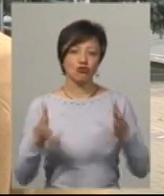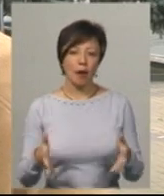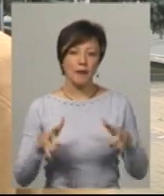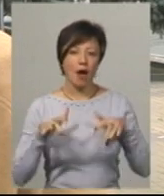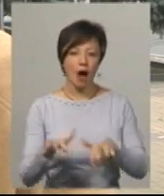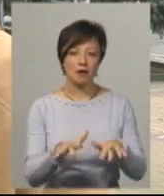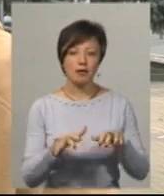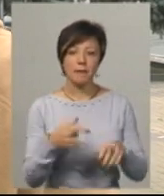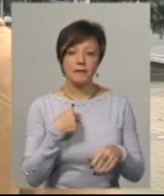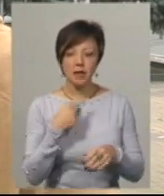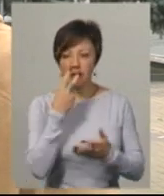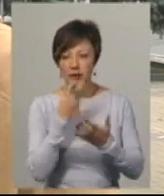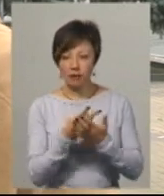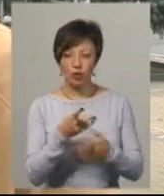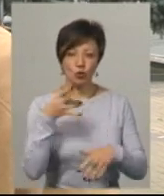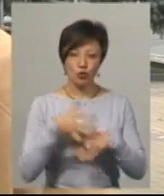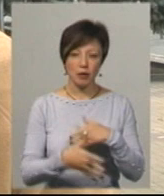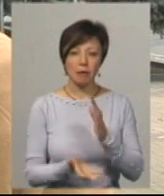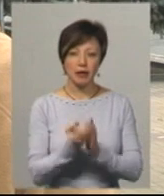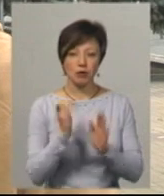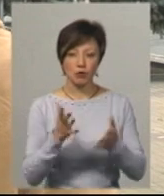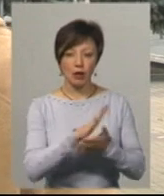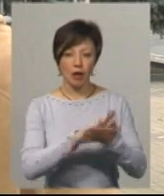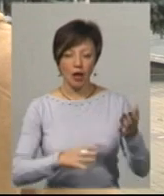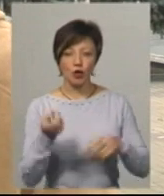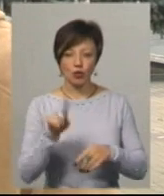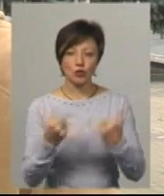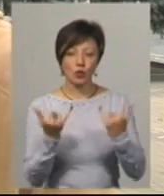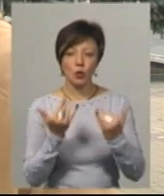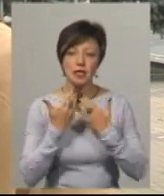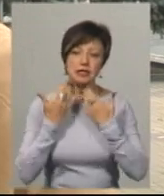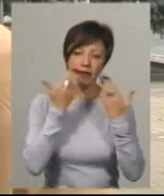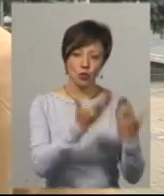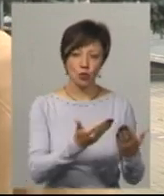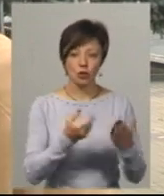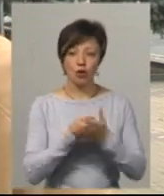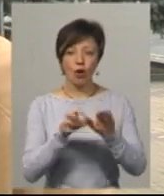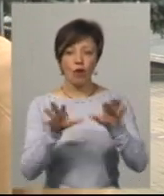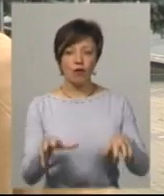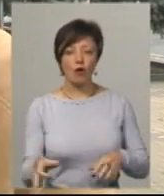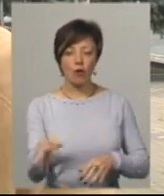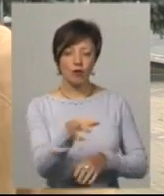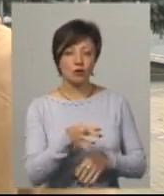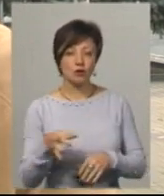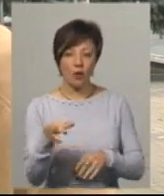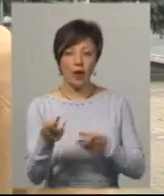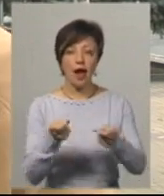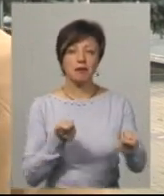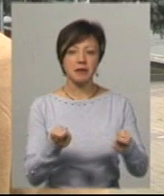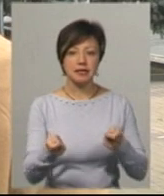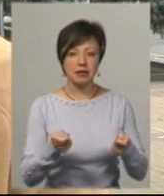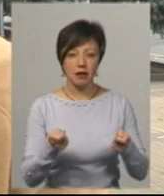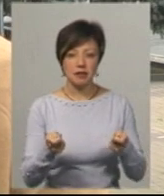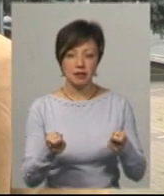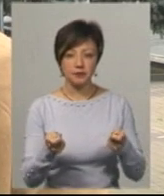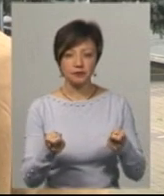акції. Ми дивимося і розуміємо, що підтримка буде і надалі, тому ми сьогодні звернулися до голови обласної адміністрації,